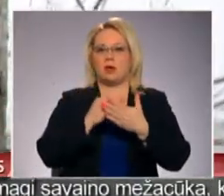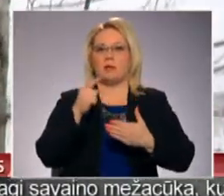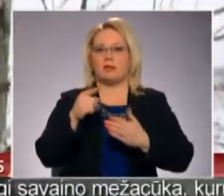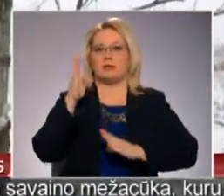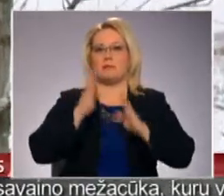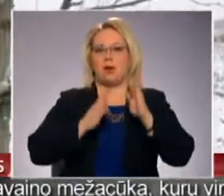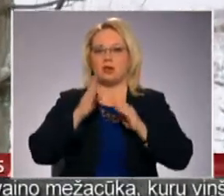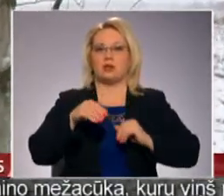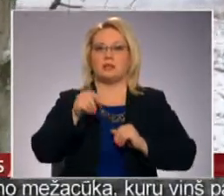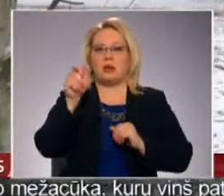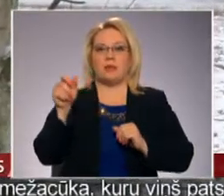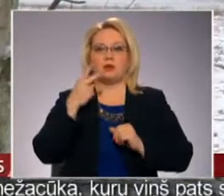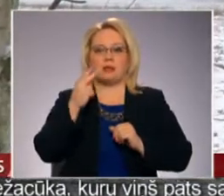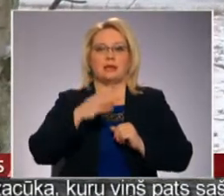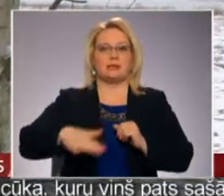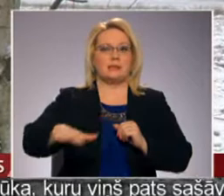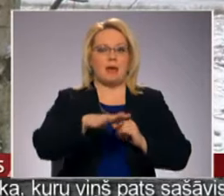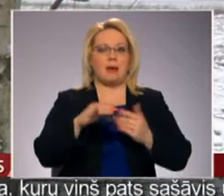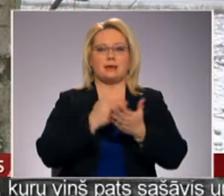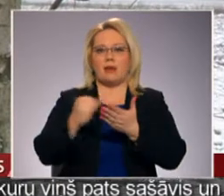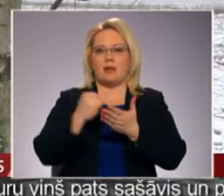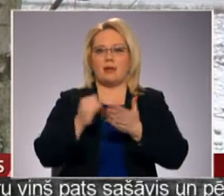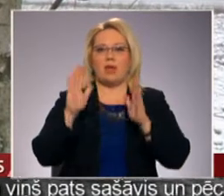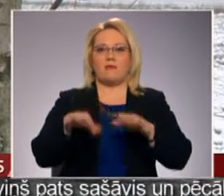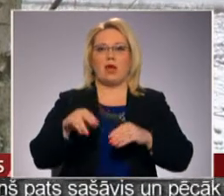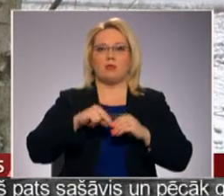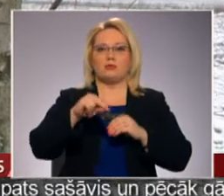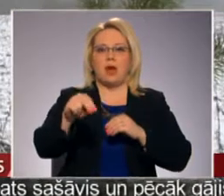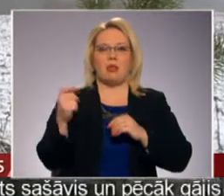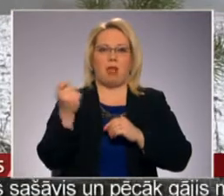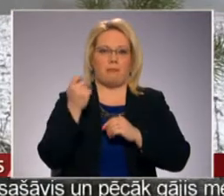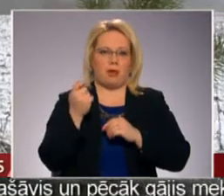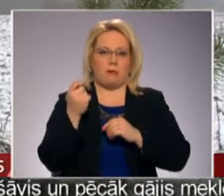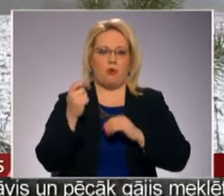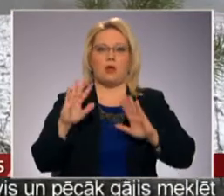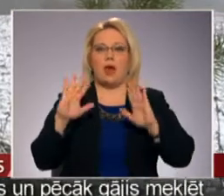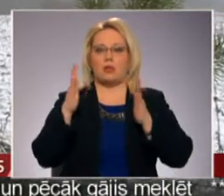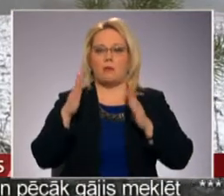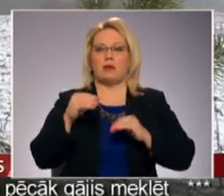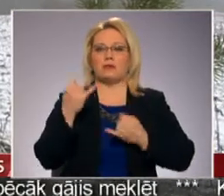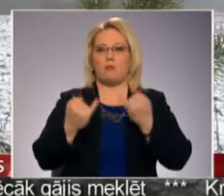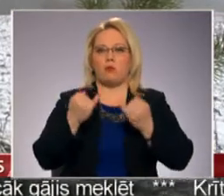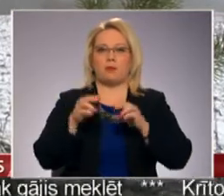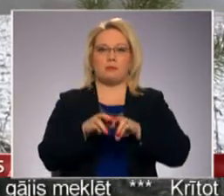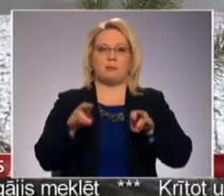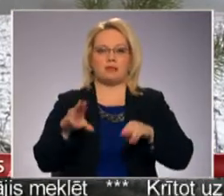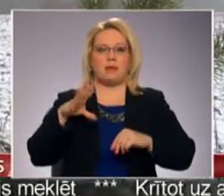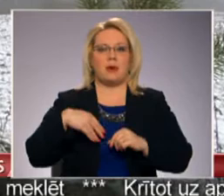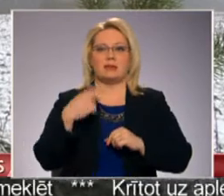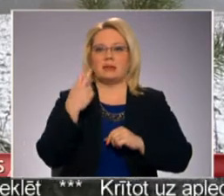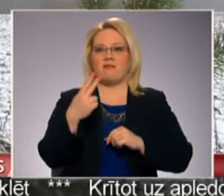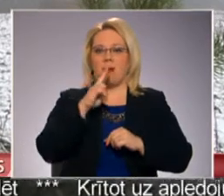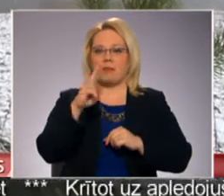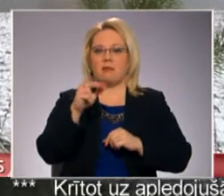mežs, zemnieks skatījumā zemi, kas jāatīr, lai tur varētu cēt labību. Gadījumās, ja Zemkopības ministrī pēc divām